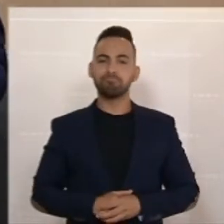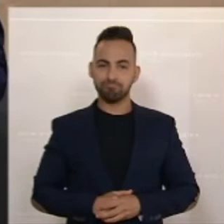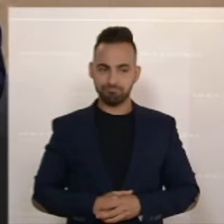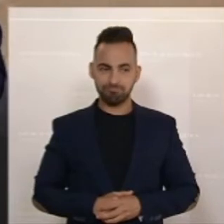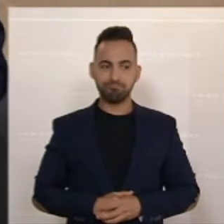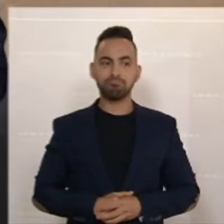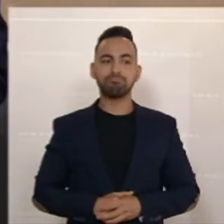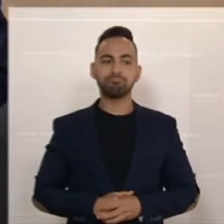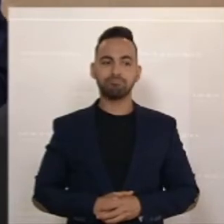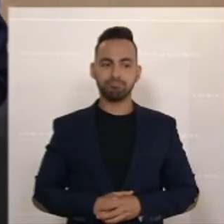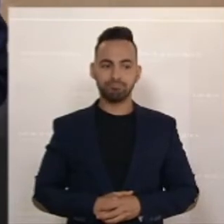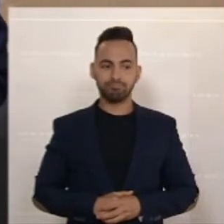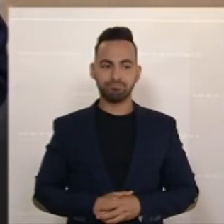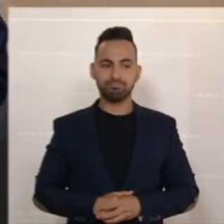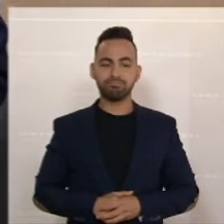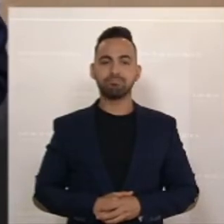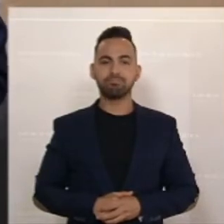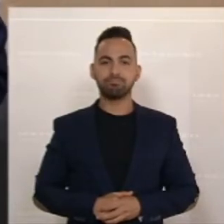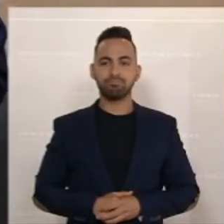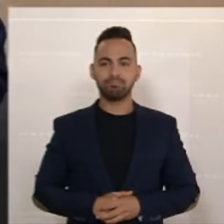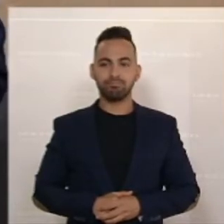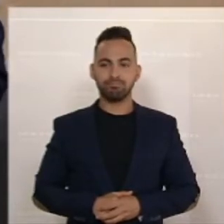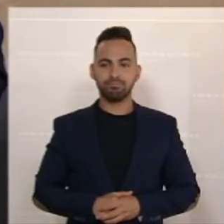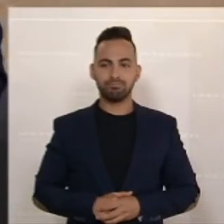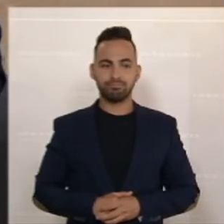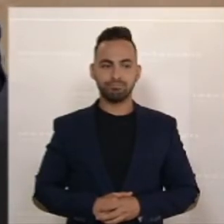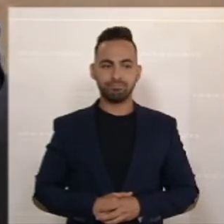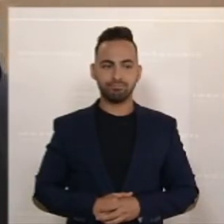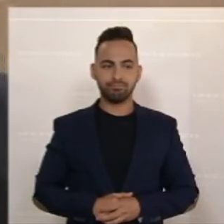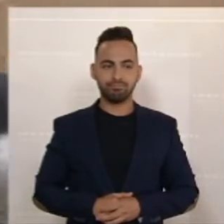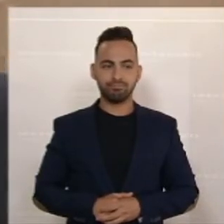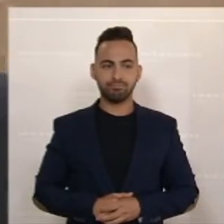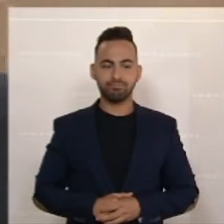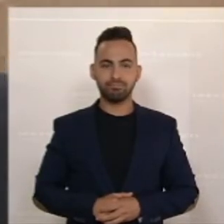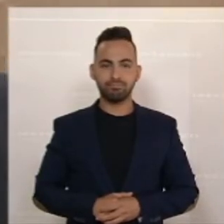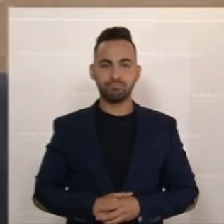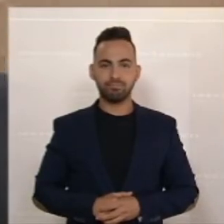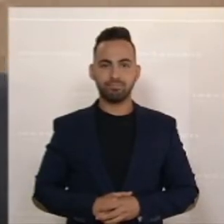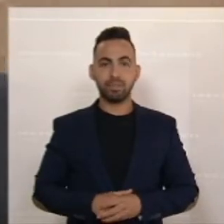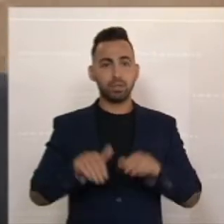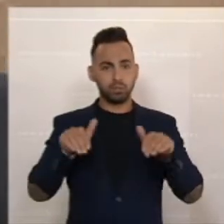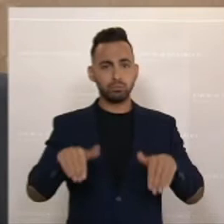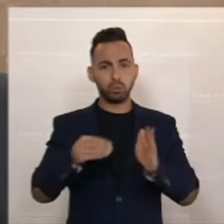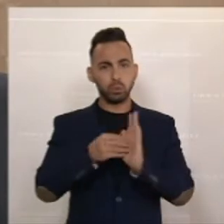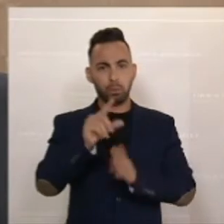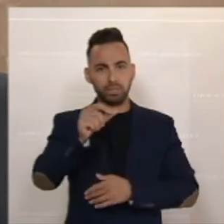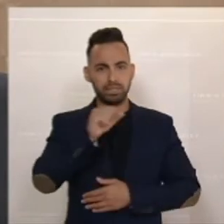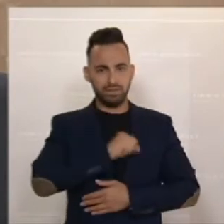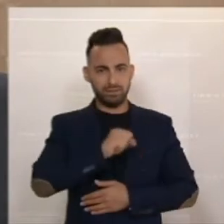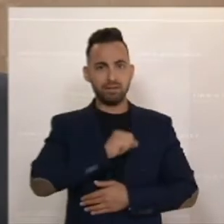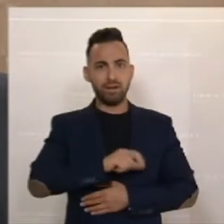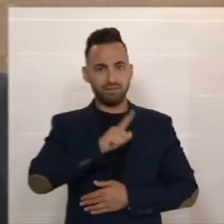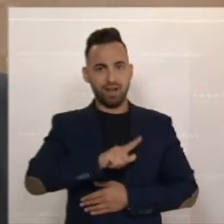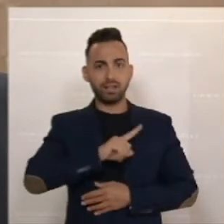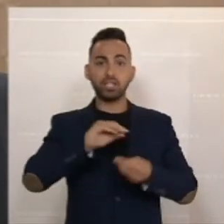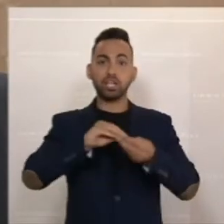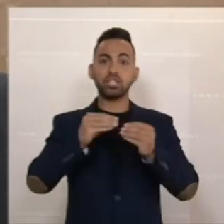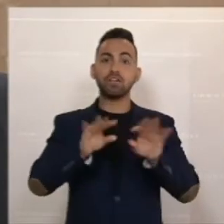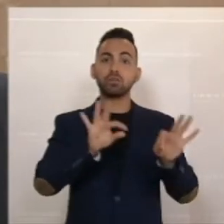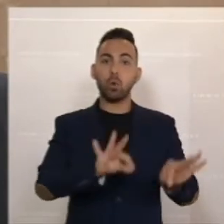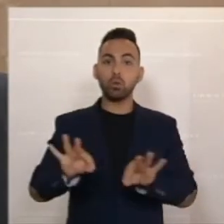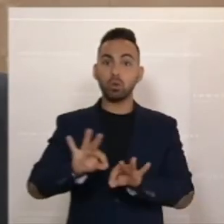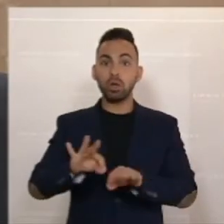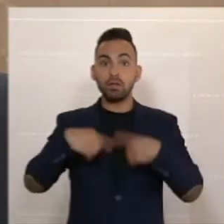Herr Matznetter, du bist das nicht. Sie müssen sich noch ein wenig gedulden mit der Wortmeldung zur Geschäftsordnung